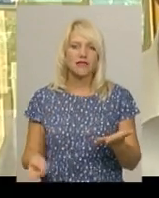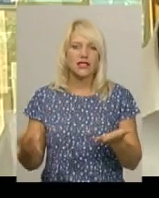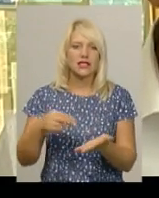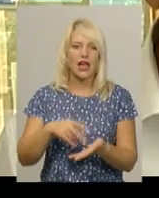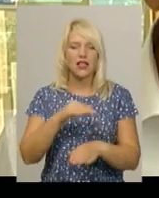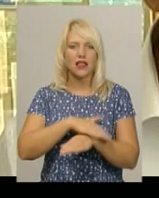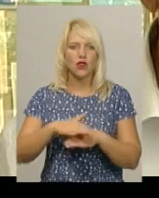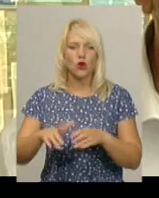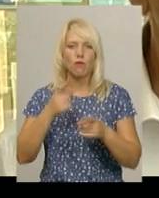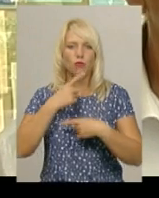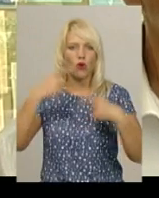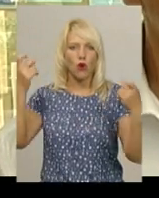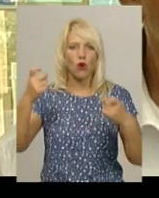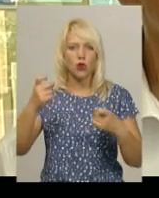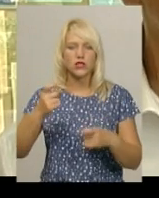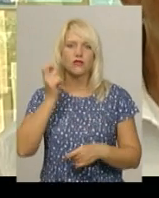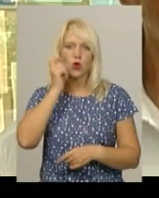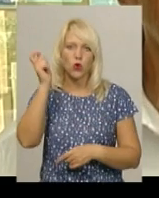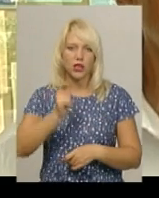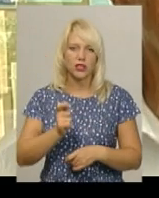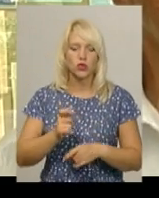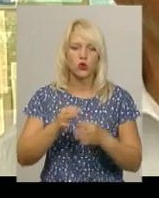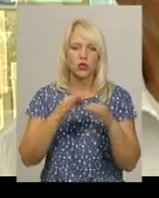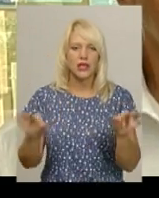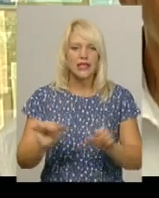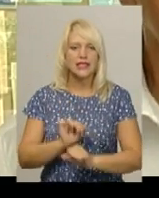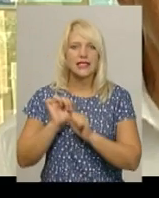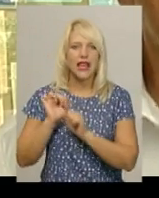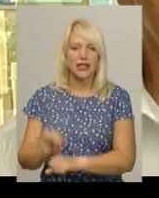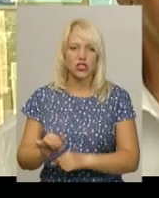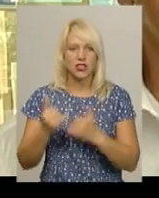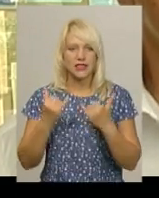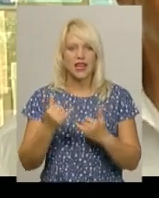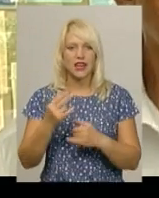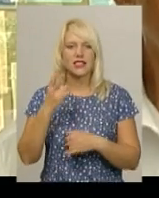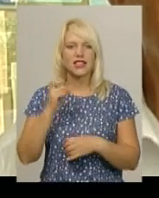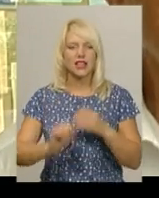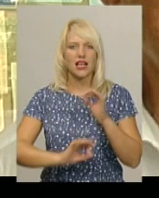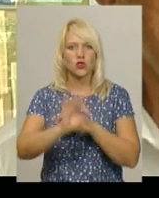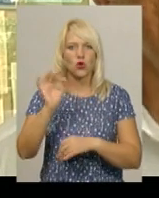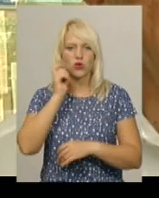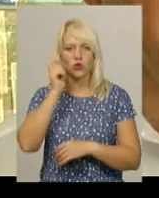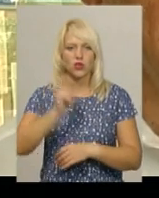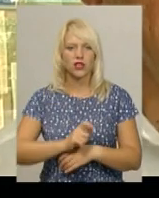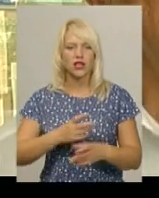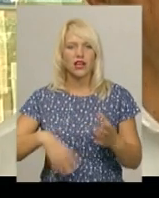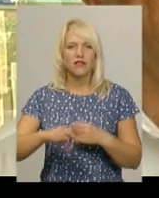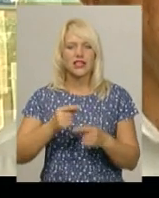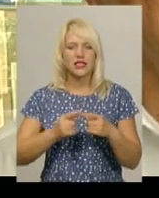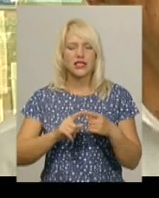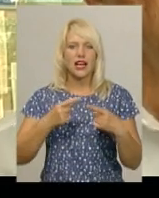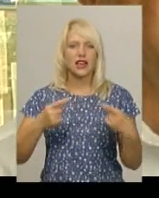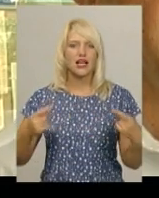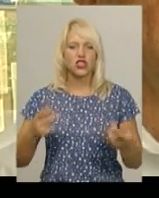проголосивши українське захищання, мені зараз і на сході України. Всі ці речі